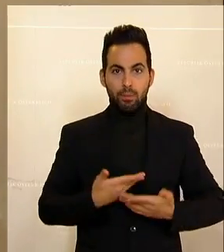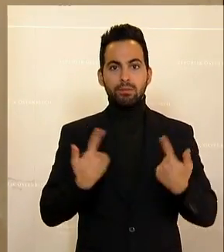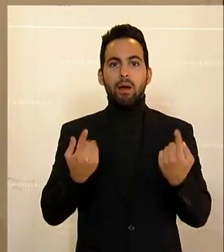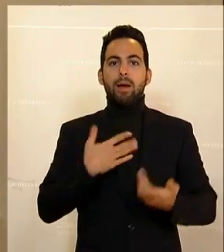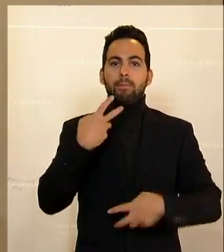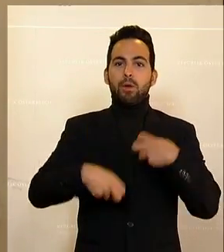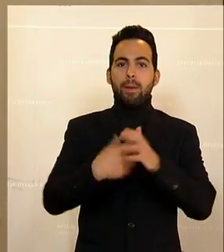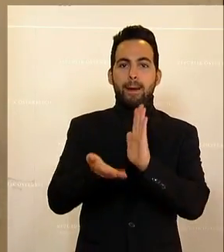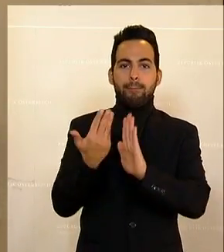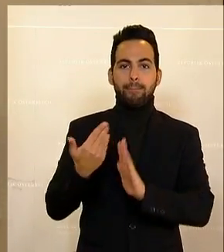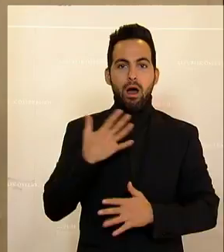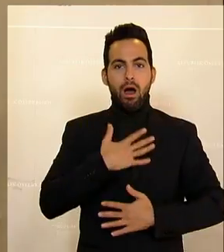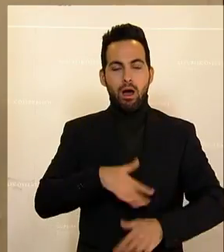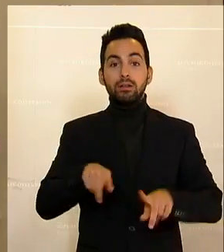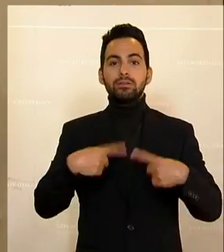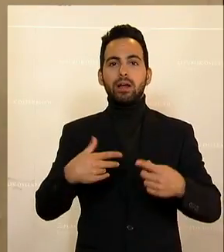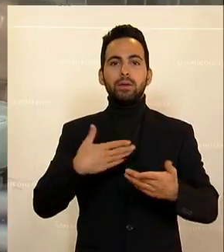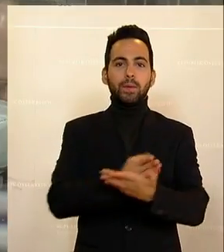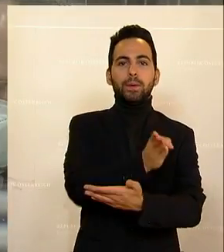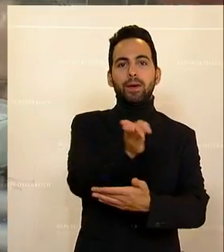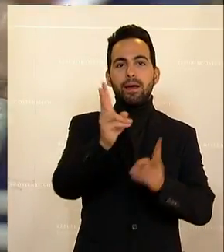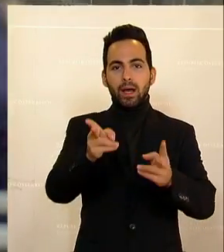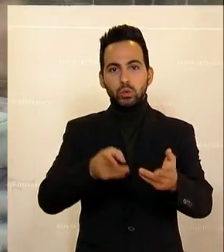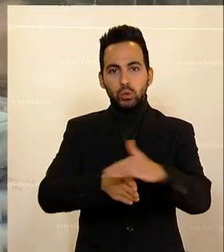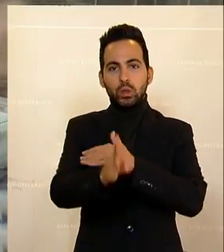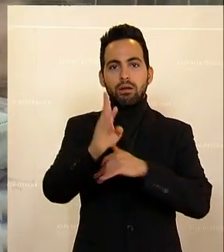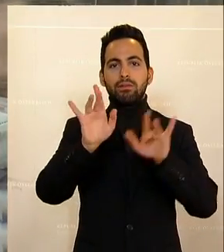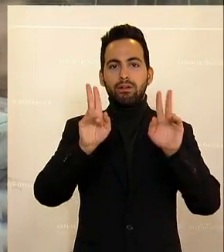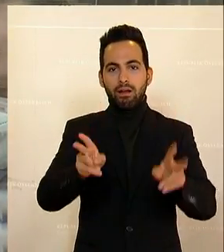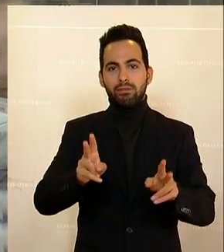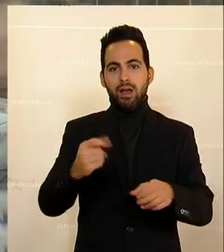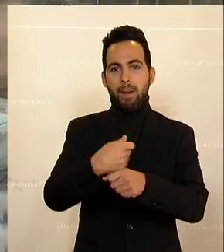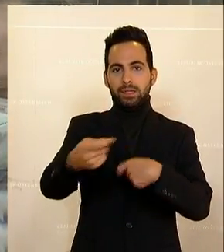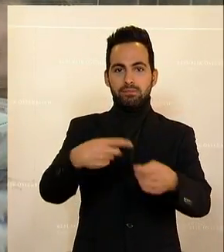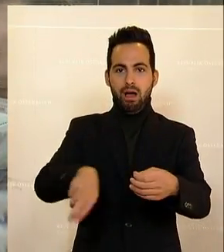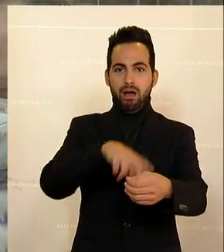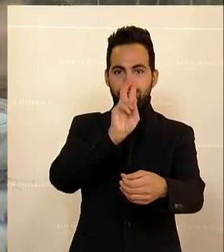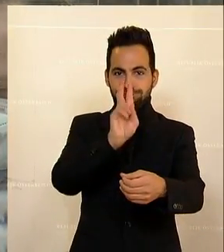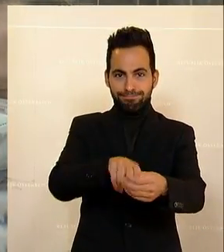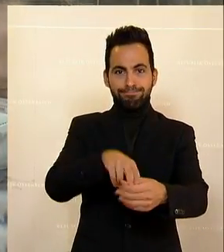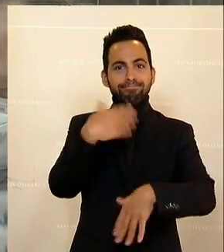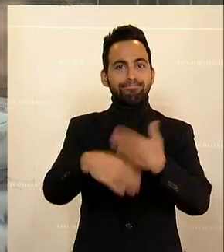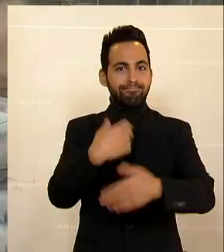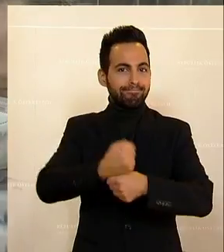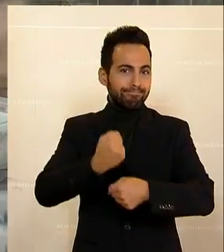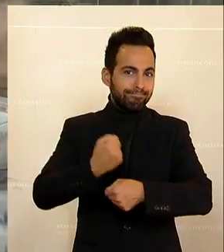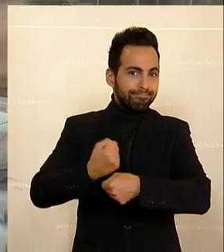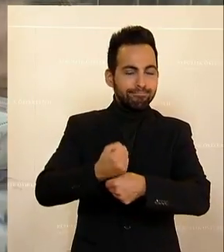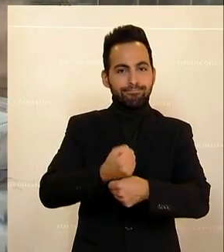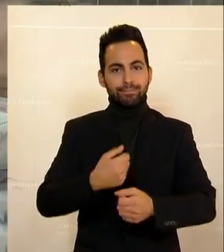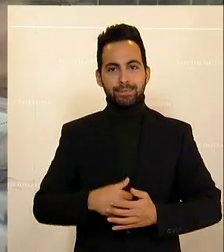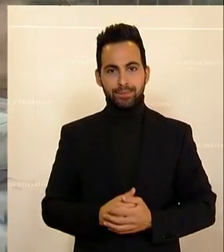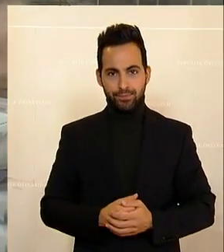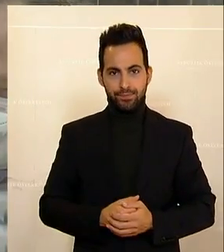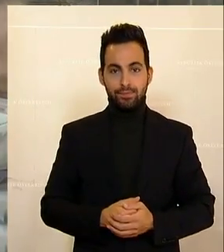ihrer Probleme bekommen, damit es einen leichteren Zugang und eine leichtere Möglichkeit gibt, möglichst rasch wieder in einen Arbeits- und Erwerbsprozess